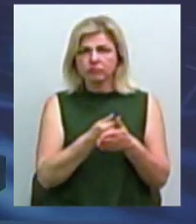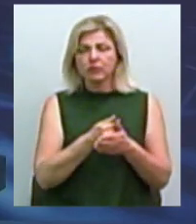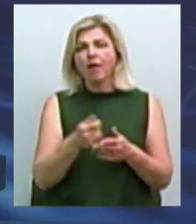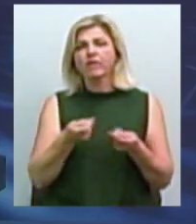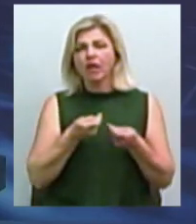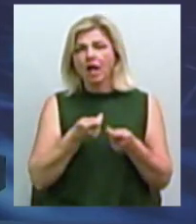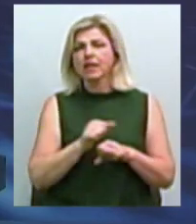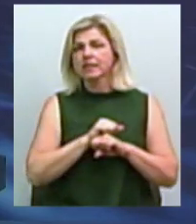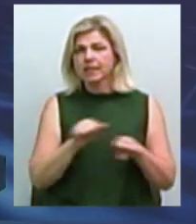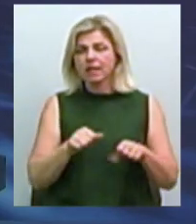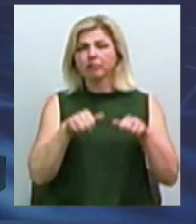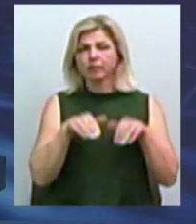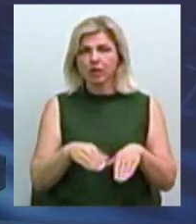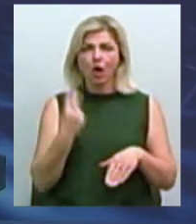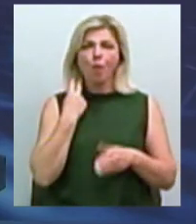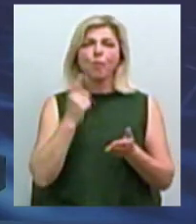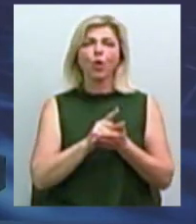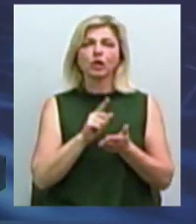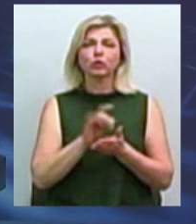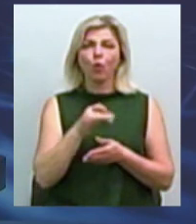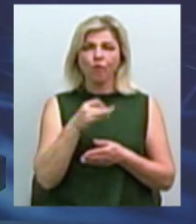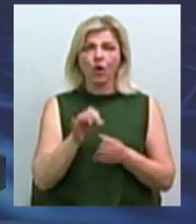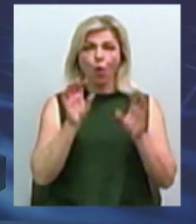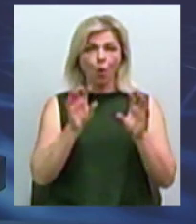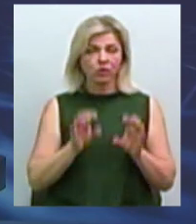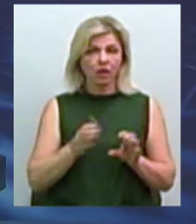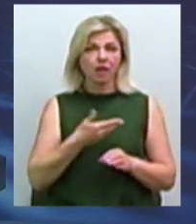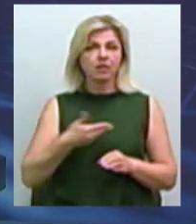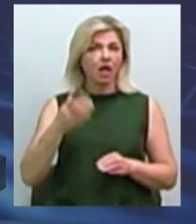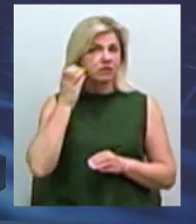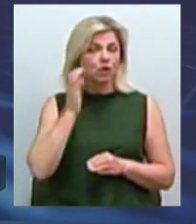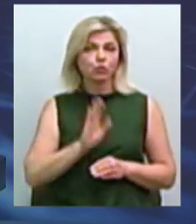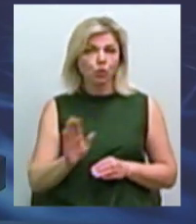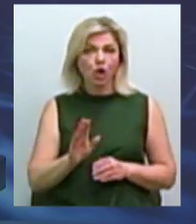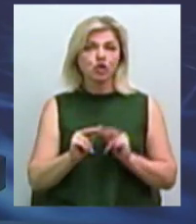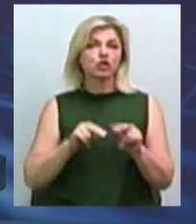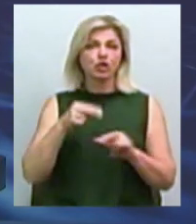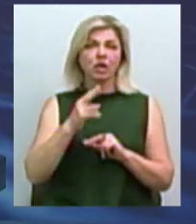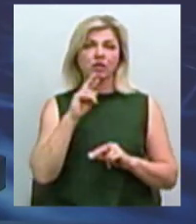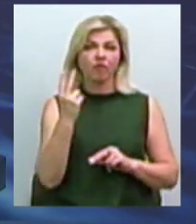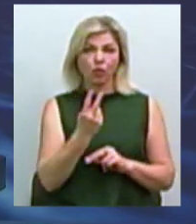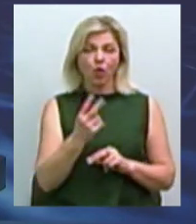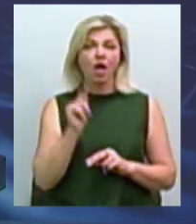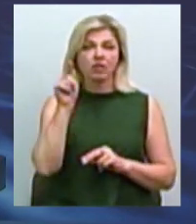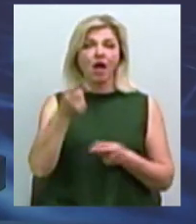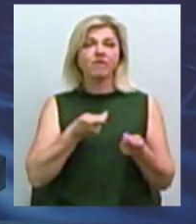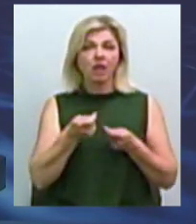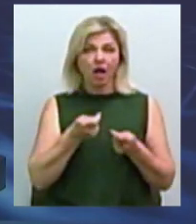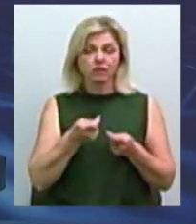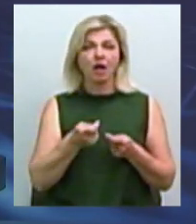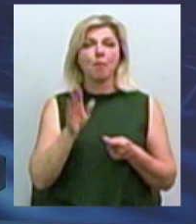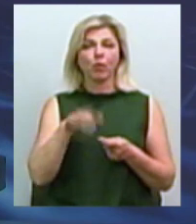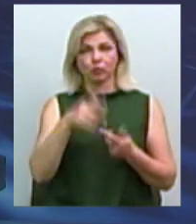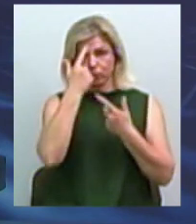не можна приймати податковий кодекс, тому що він є руйнівним. Нас не слухали, але через 2 роки вже та влада, яка вже давно пішла, вона потім